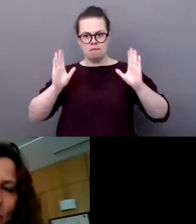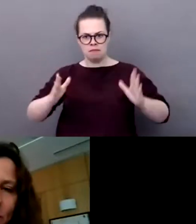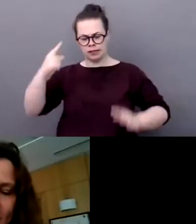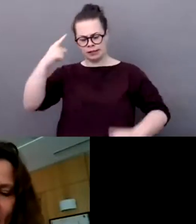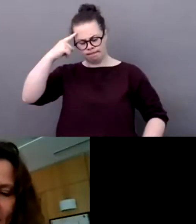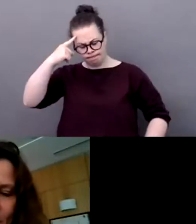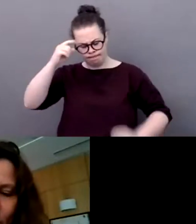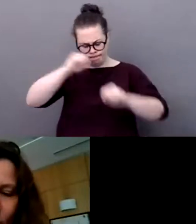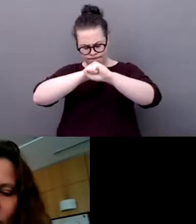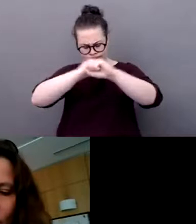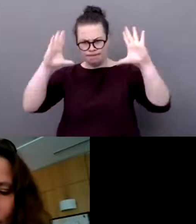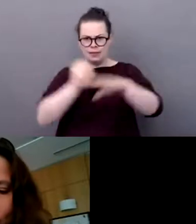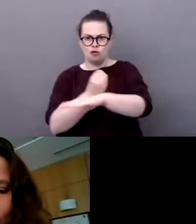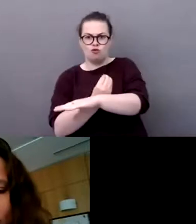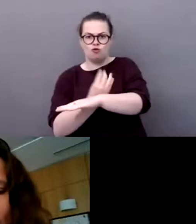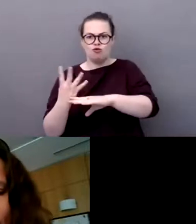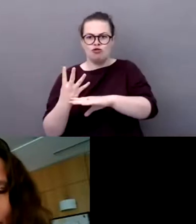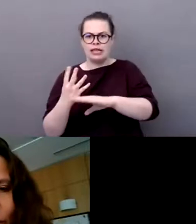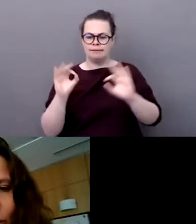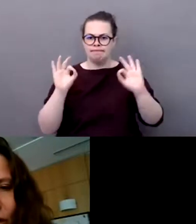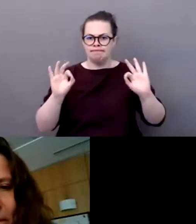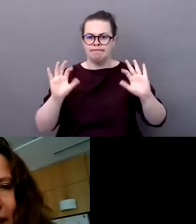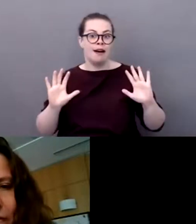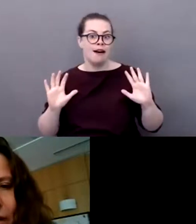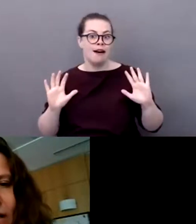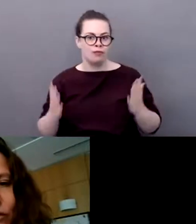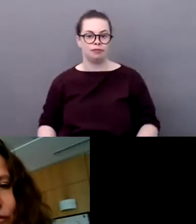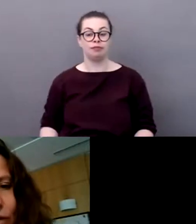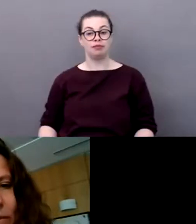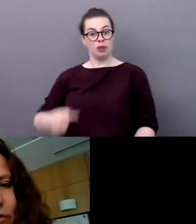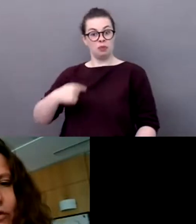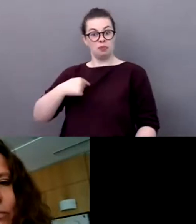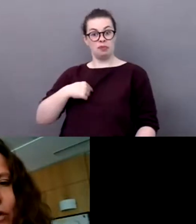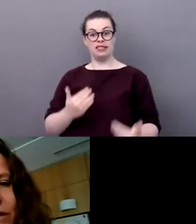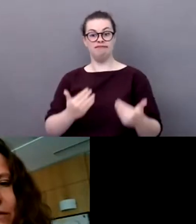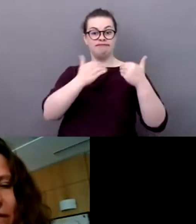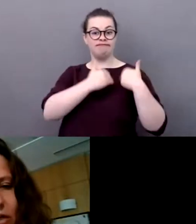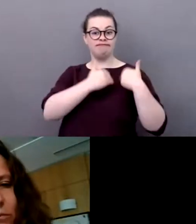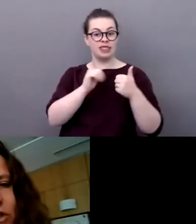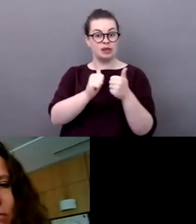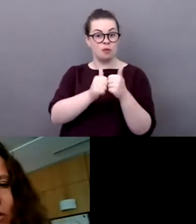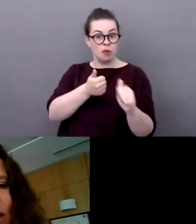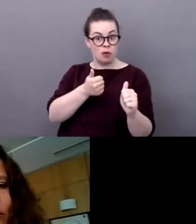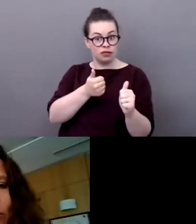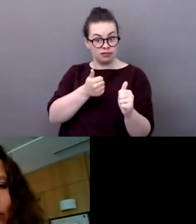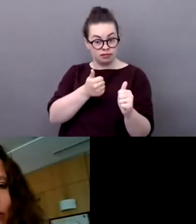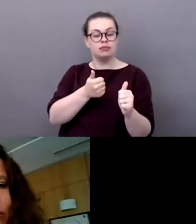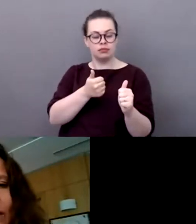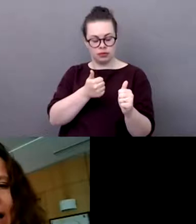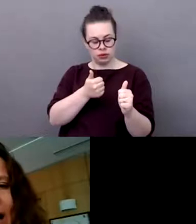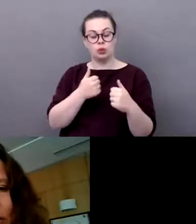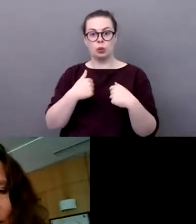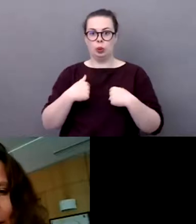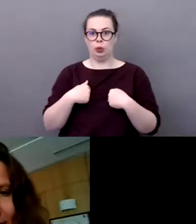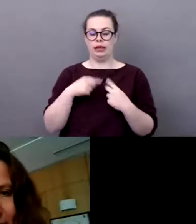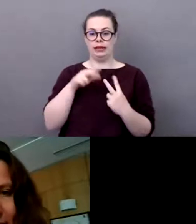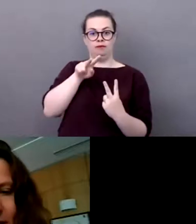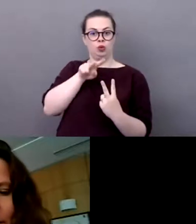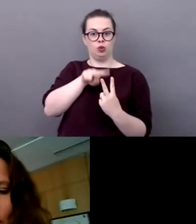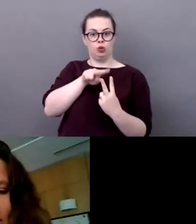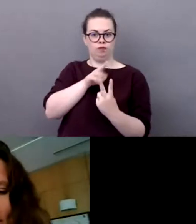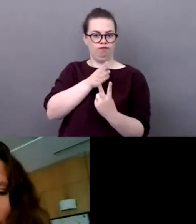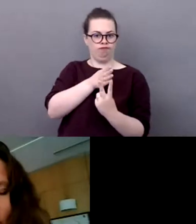politique au ministère des Sports, nous contribuons avec les deux fondamentaux sportifs qu'avec Jean-Michel Blanquer, nous portons dès l'âge de la